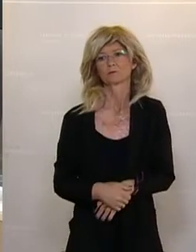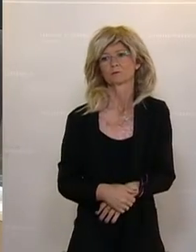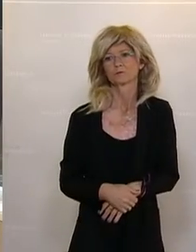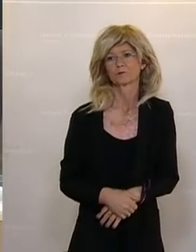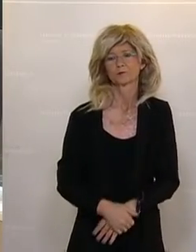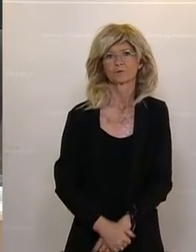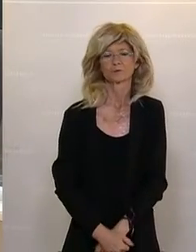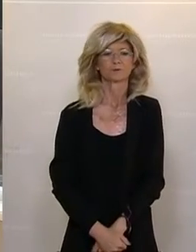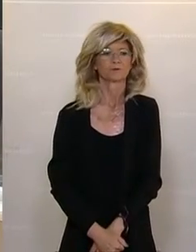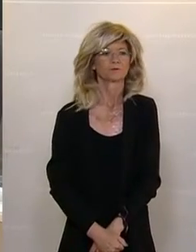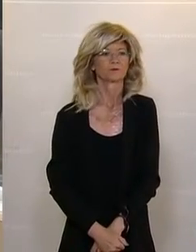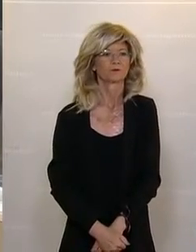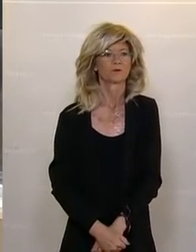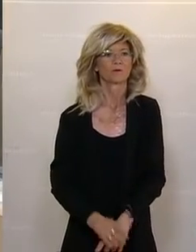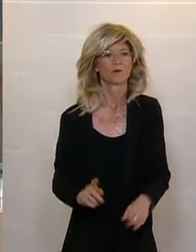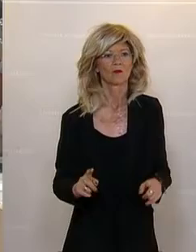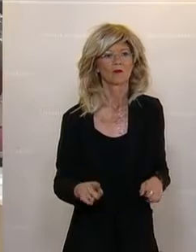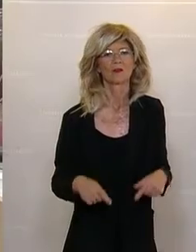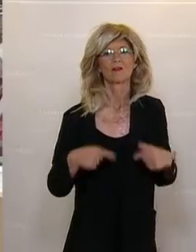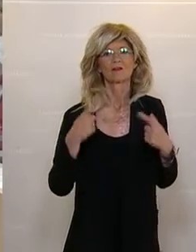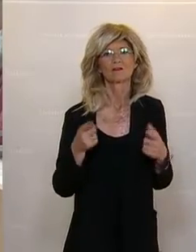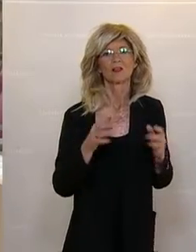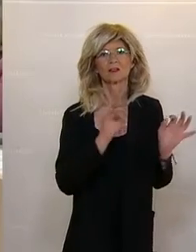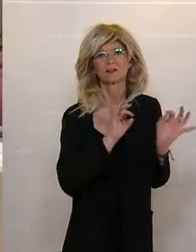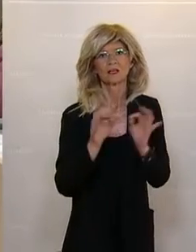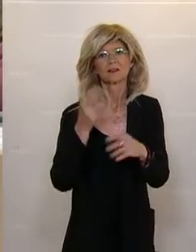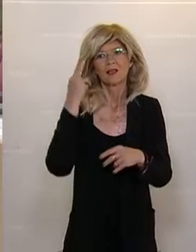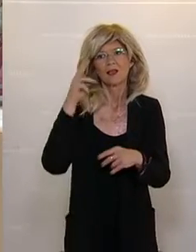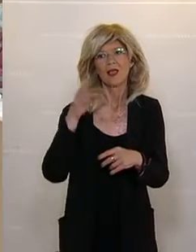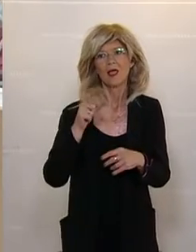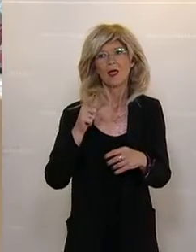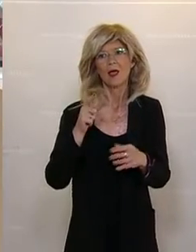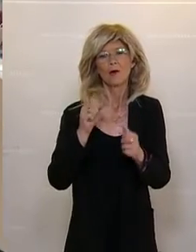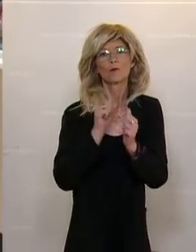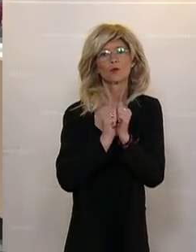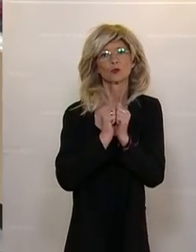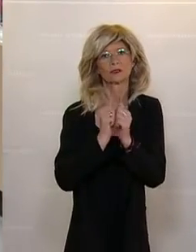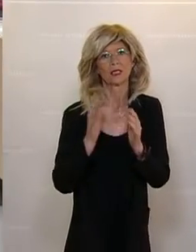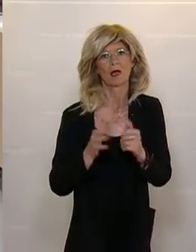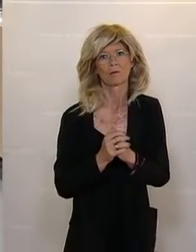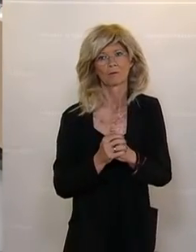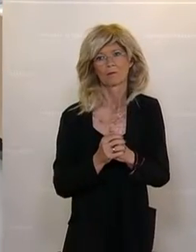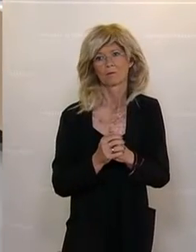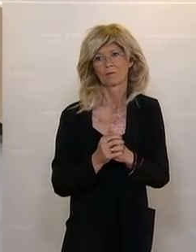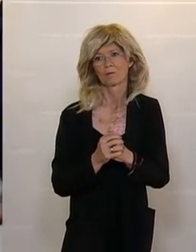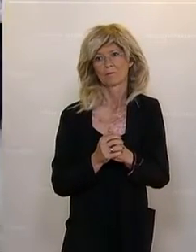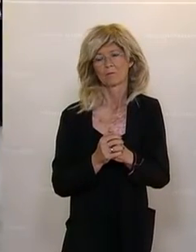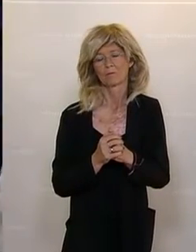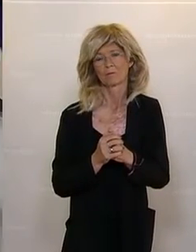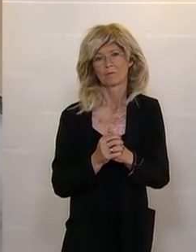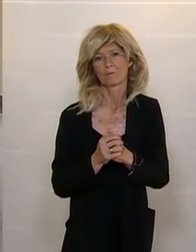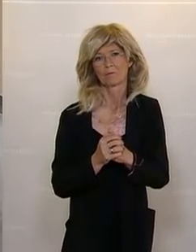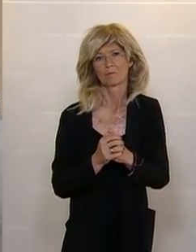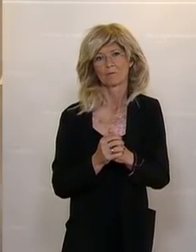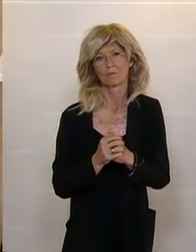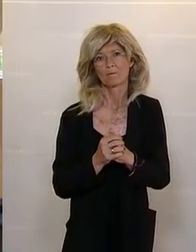Mit dieser Passgesetznovelle werde auch der Datenaustausch verbessert. Dass bei diesem noch Aufholbedarf herrsche, habe die Aufarbeitung des Terrorangriffs